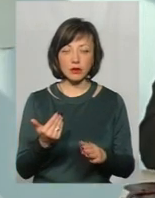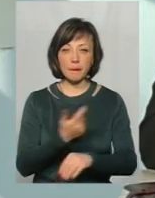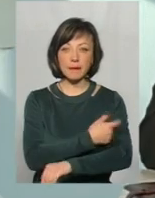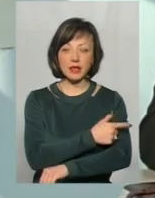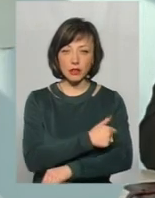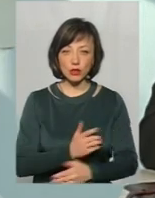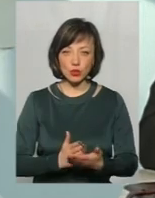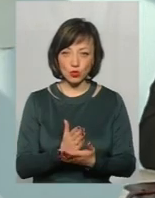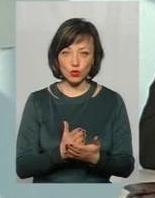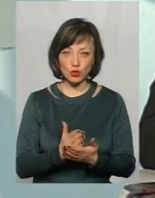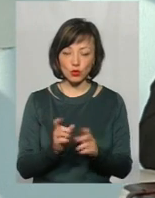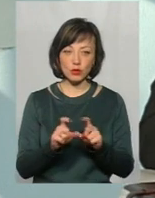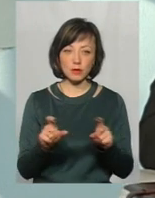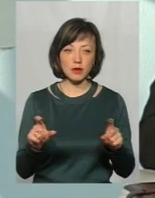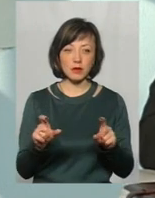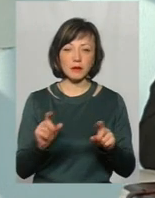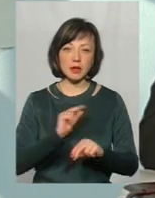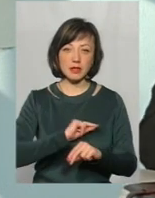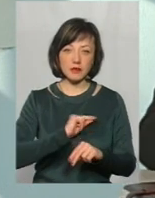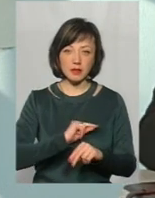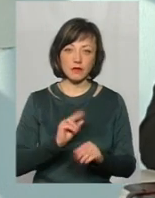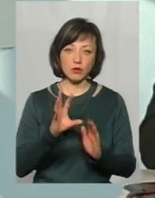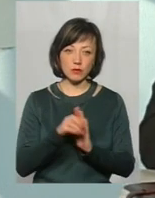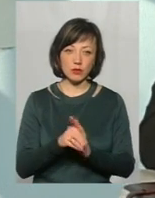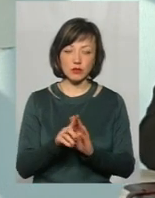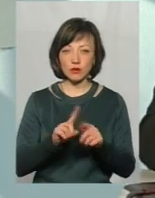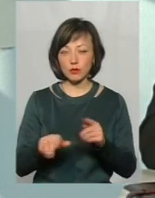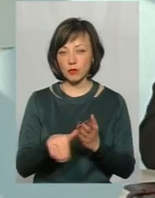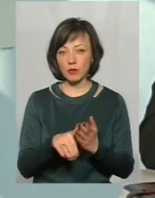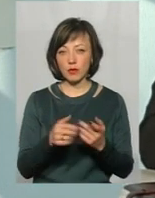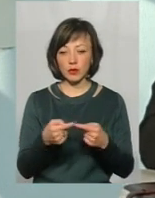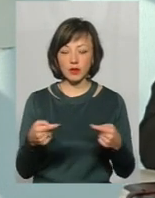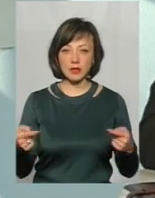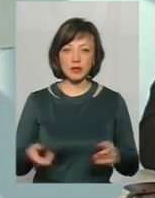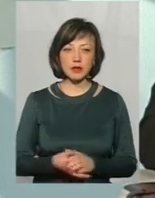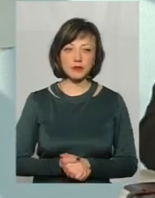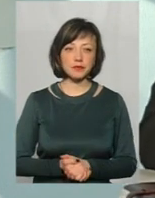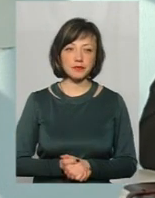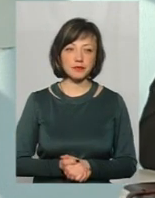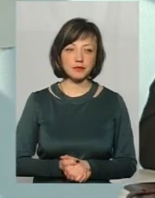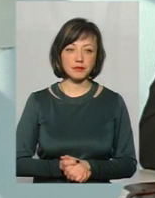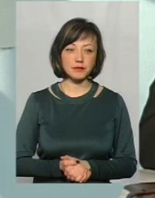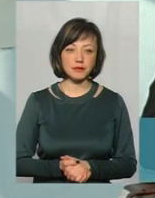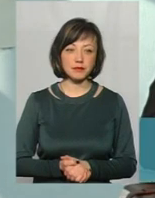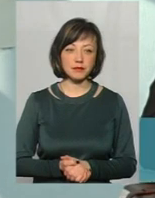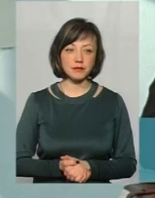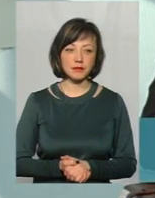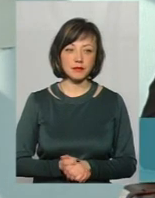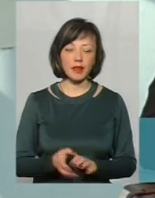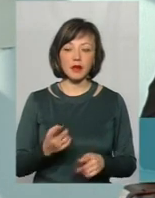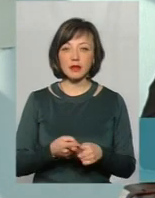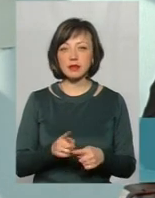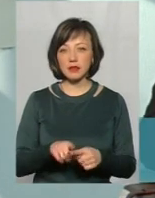медичних працівників, тому числі, там, швидку допомогу, якщо є ще ознаки життя. І це питання вже